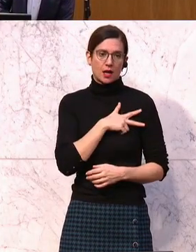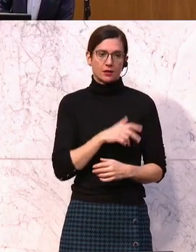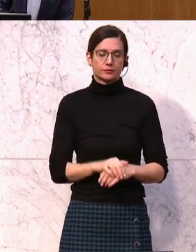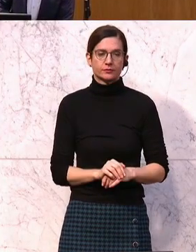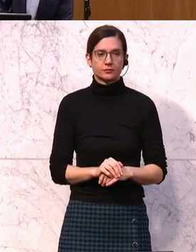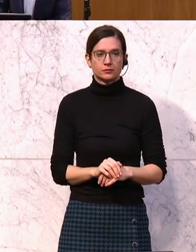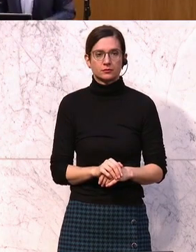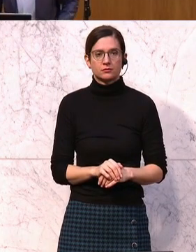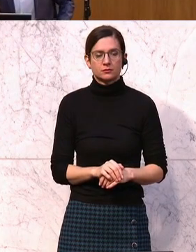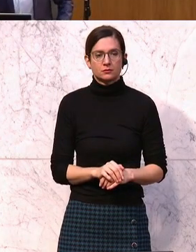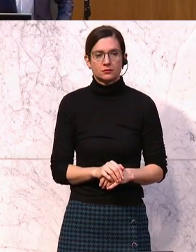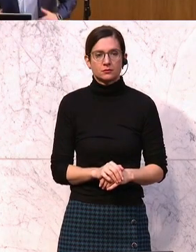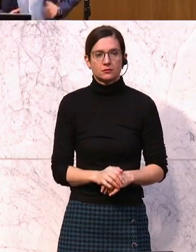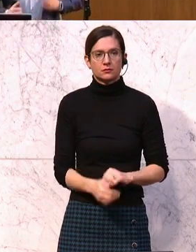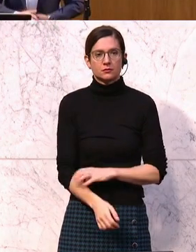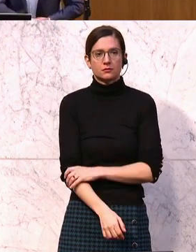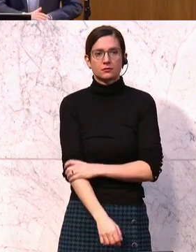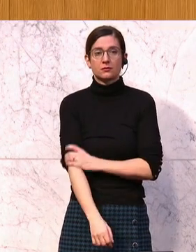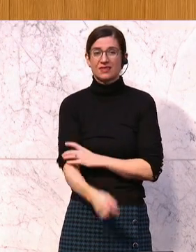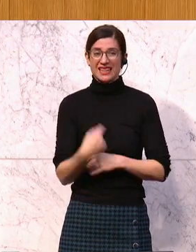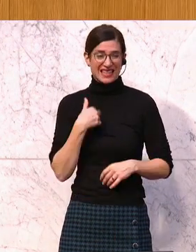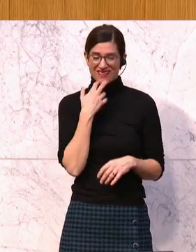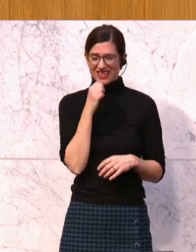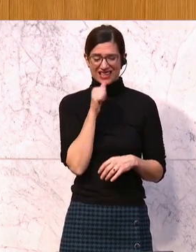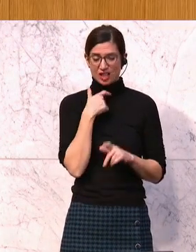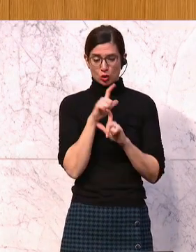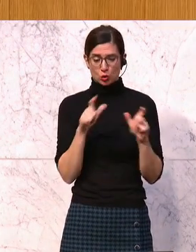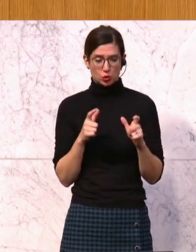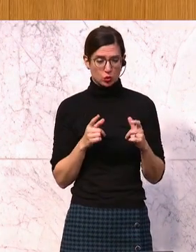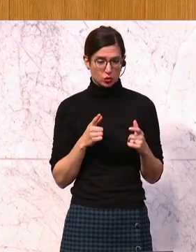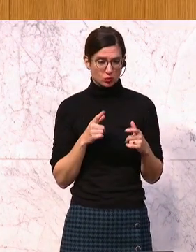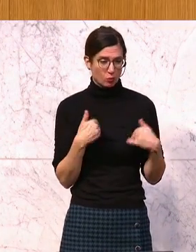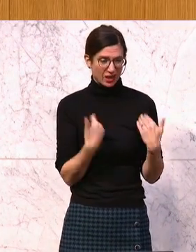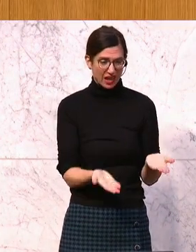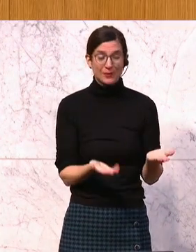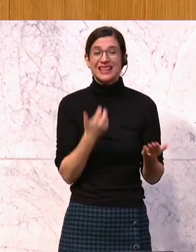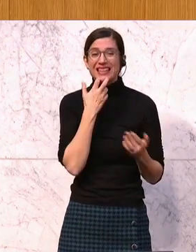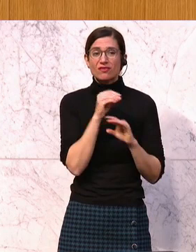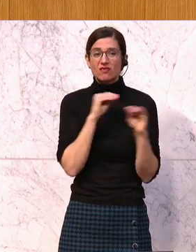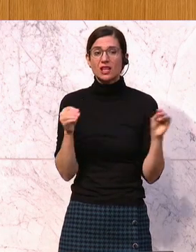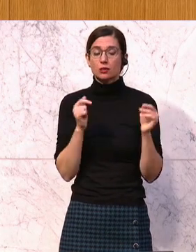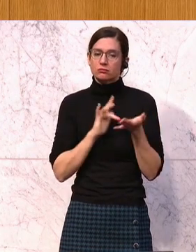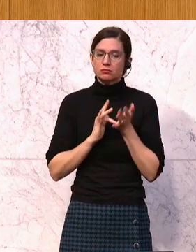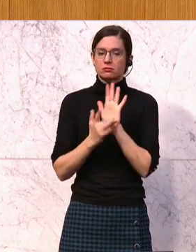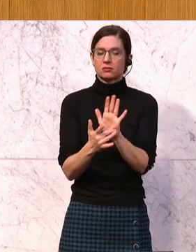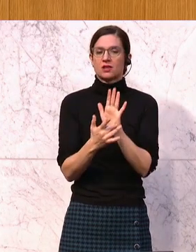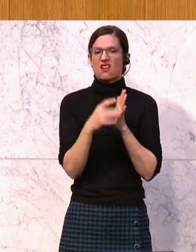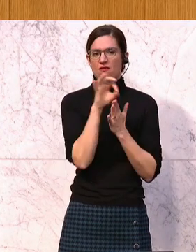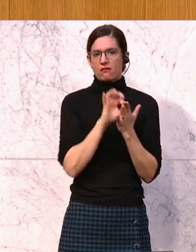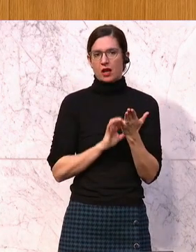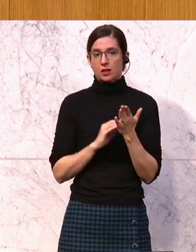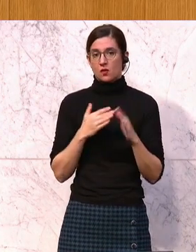Ich mache keine Schuldzuweisungen. Ich weise nur darauf hin, dass es für die